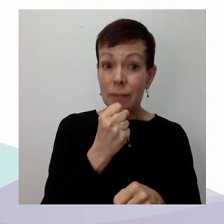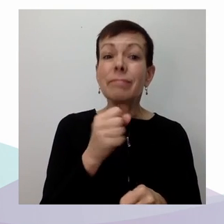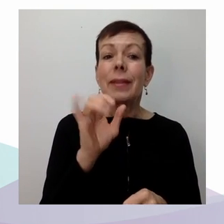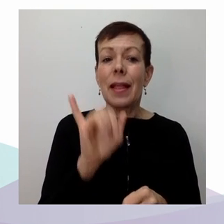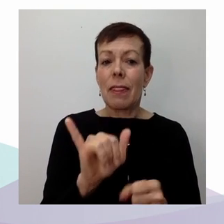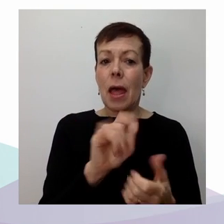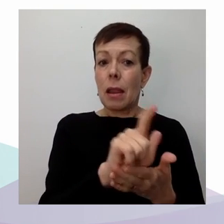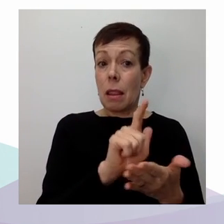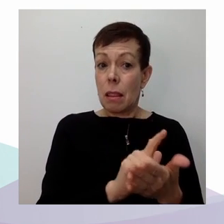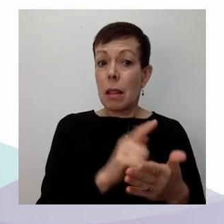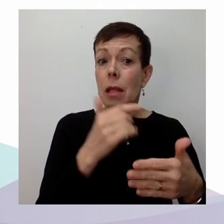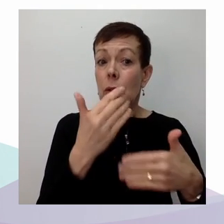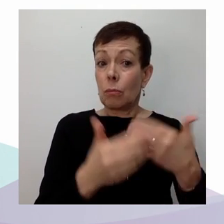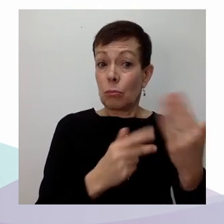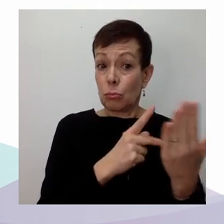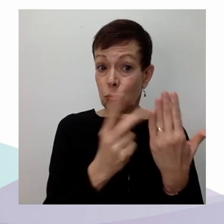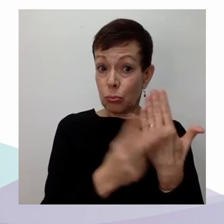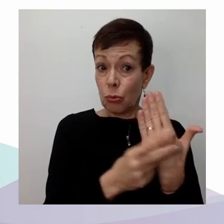pour contester,